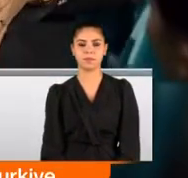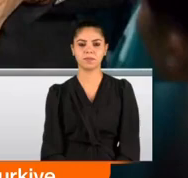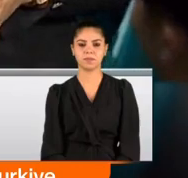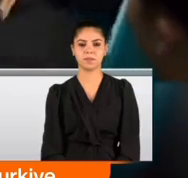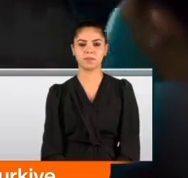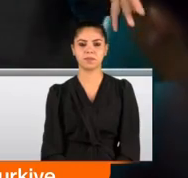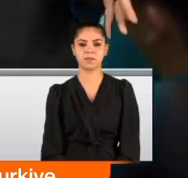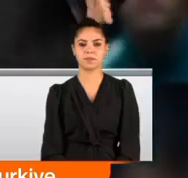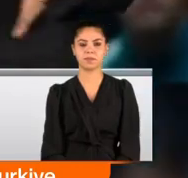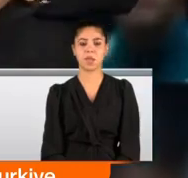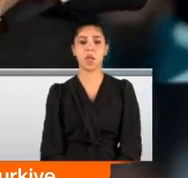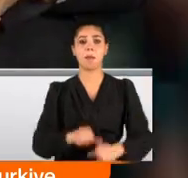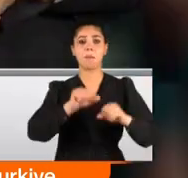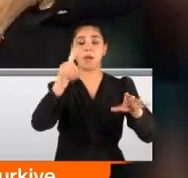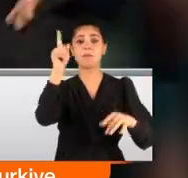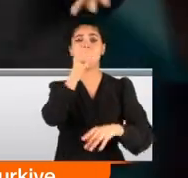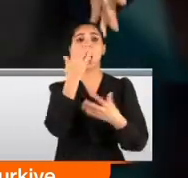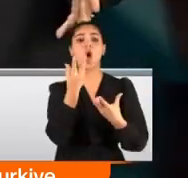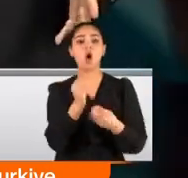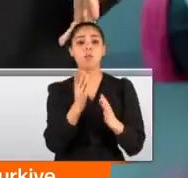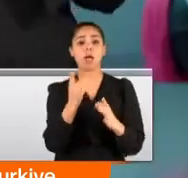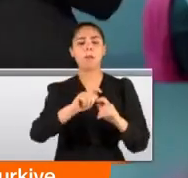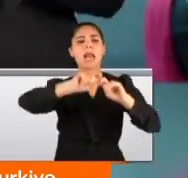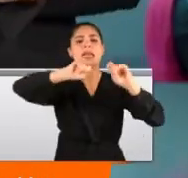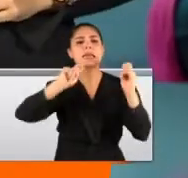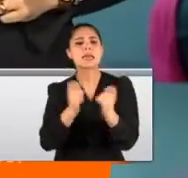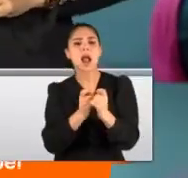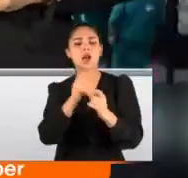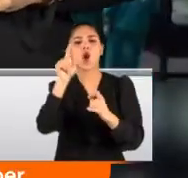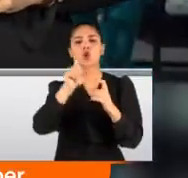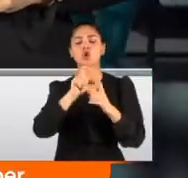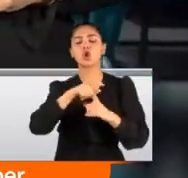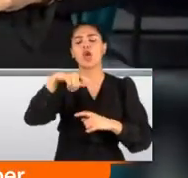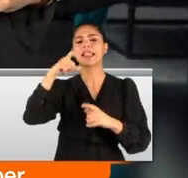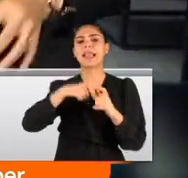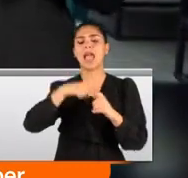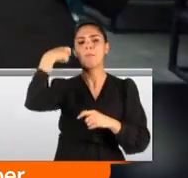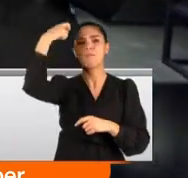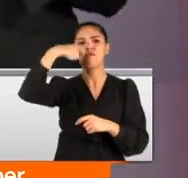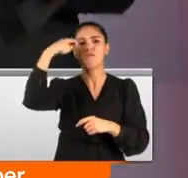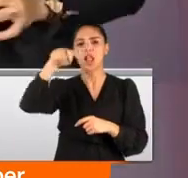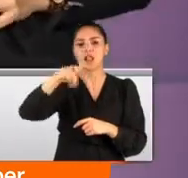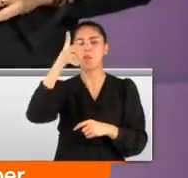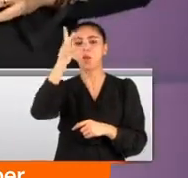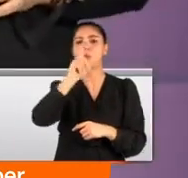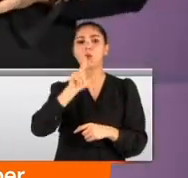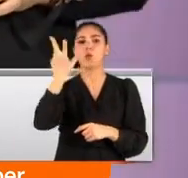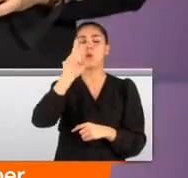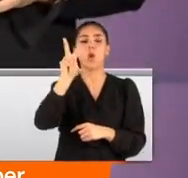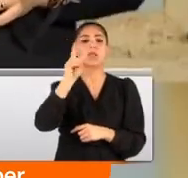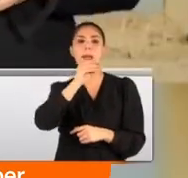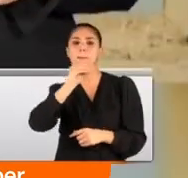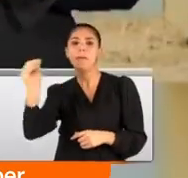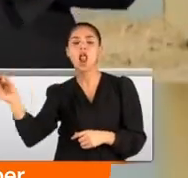Yayınlanalı daha bir ay bile olmadı ama rekor kırdı. The Squid Game dizisinden bahsediyorum. 132 milyon kişinin